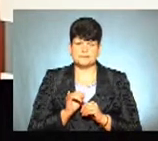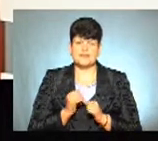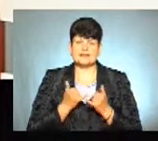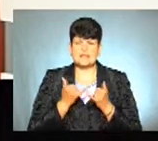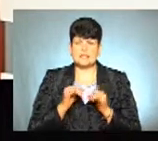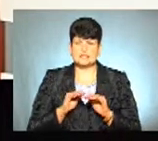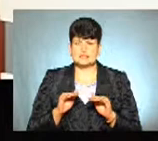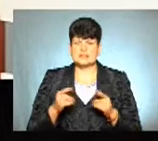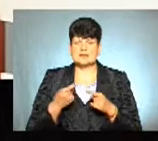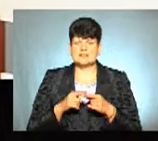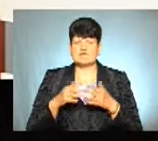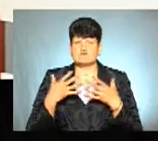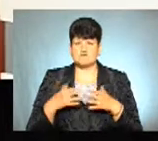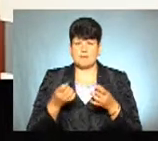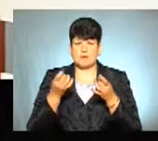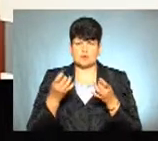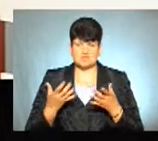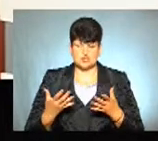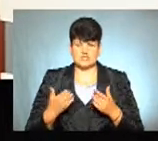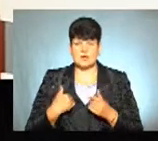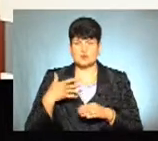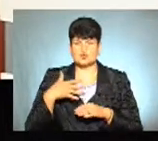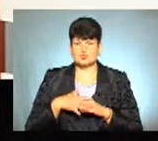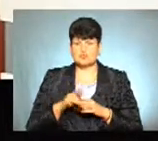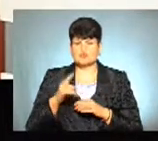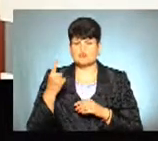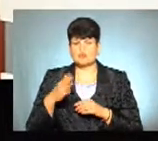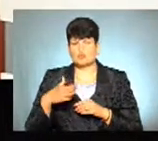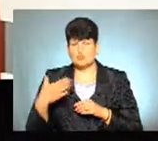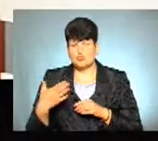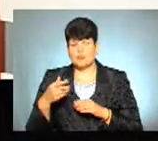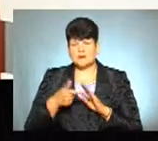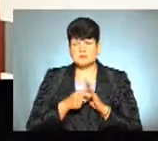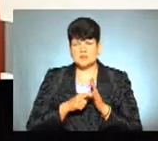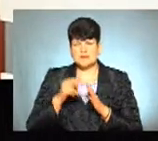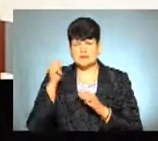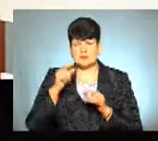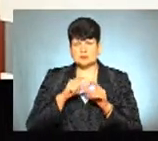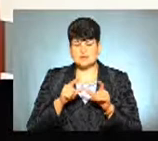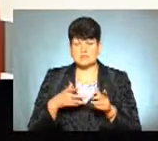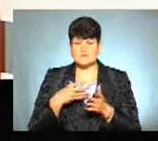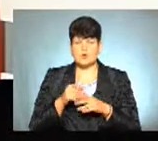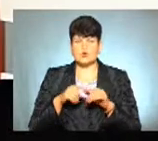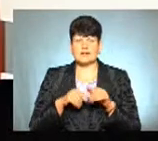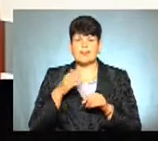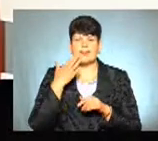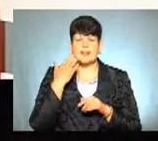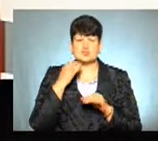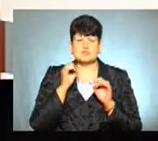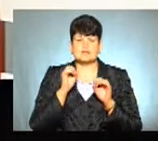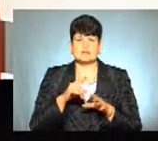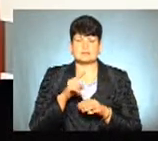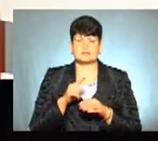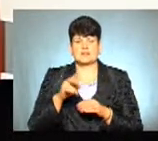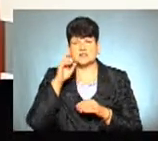дітей це вже простіше. Тобто, я розумію, що з одного боку в приміщенні навчального закладу свого рідного легше здавати державну